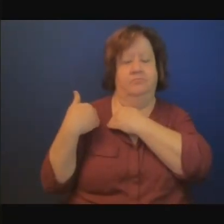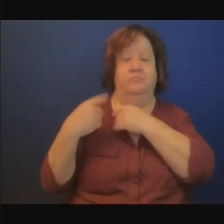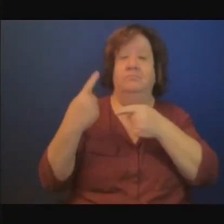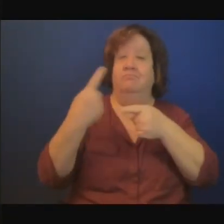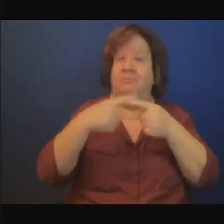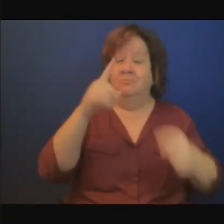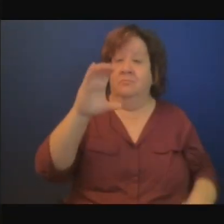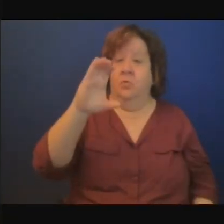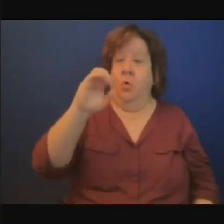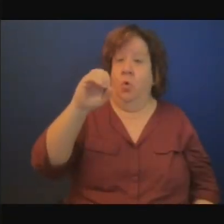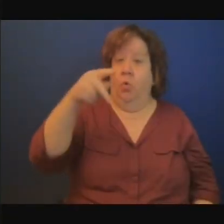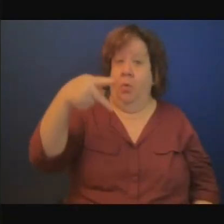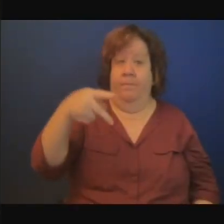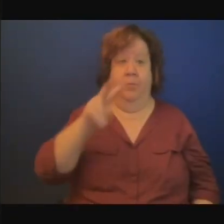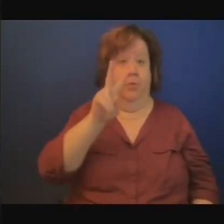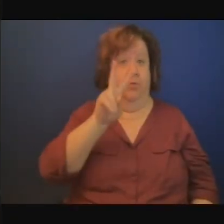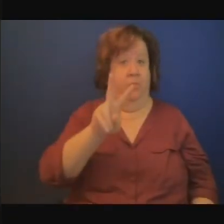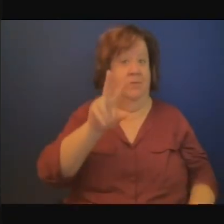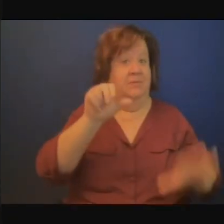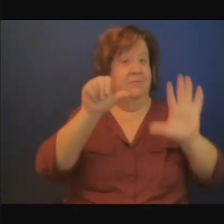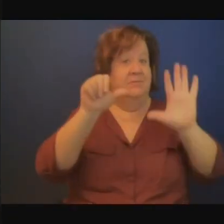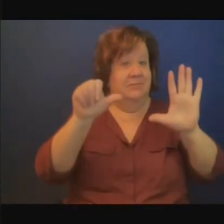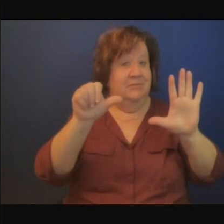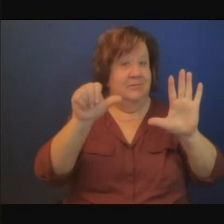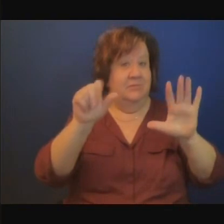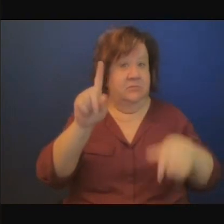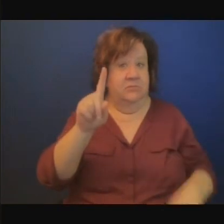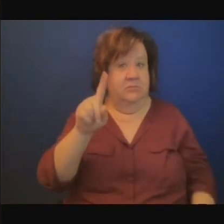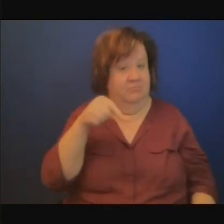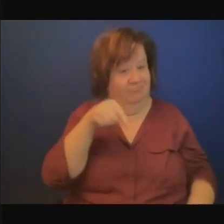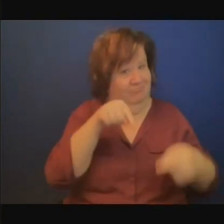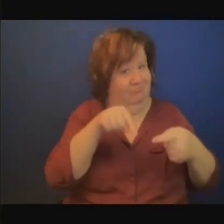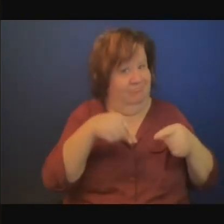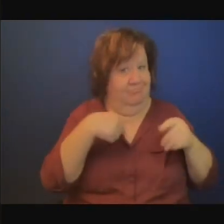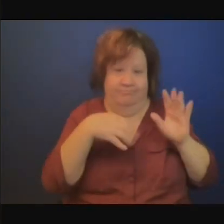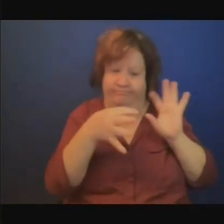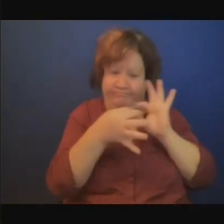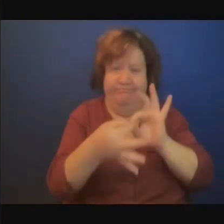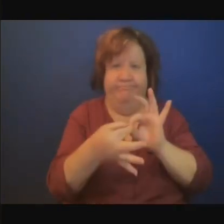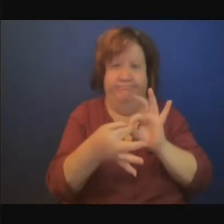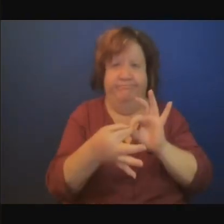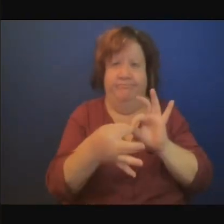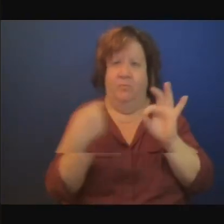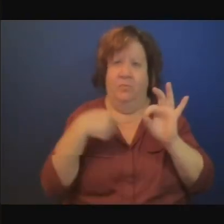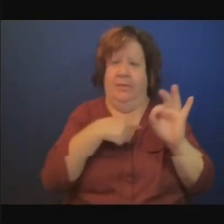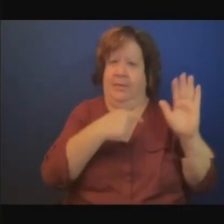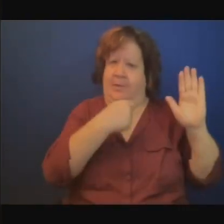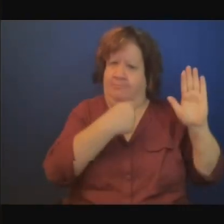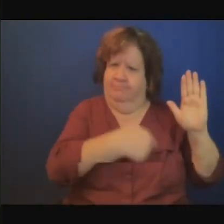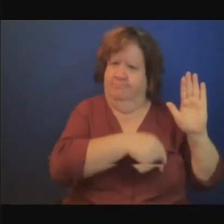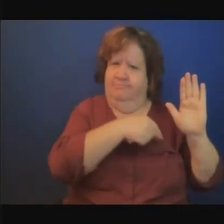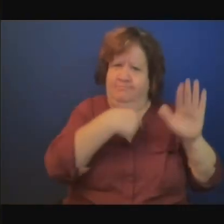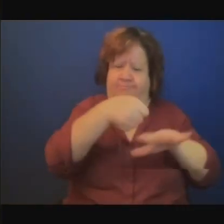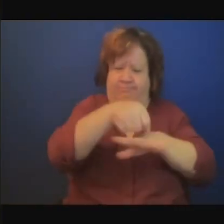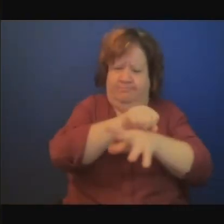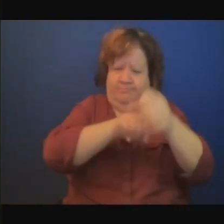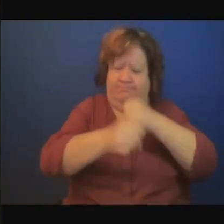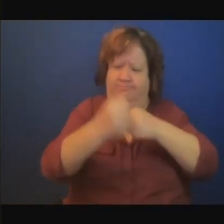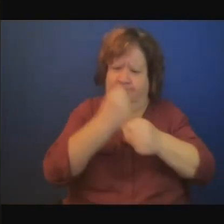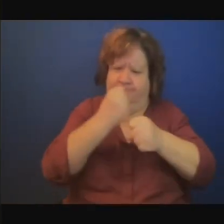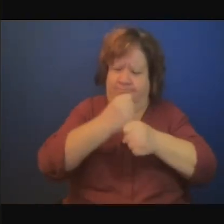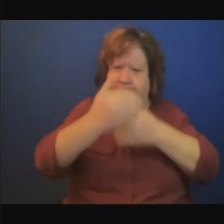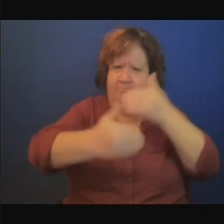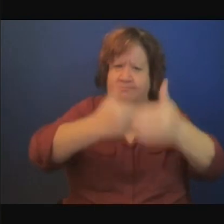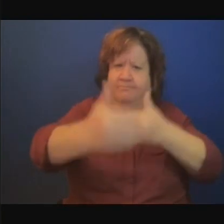pouvoir tenir ces engagements. On veut réduire l'utilisation de l'énergie, de l'eau aussi en mettant en place des mécanismes